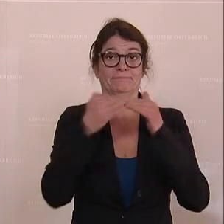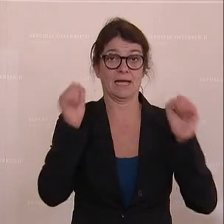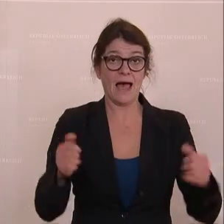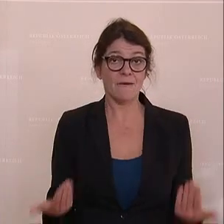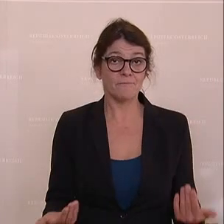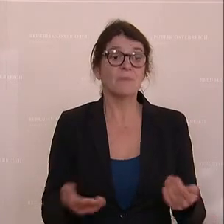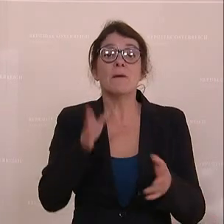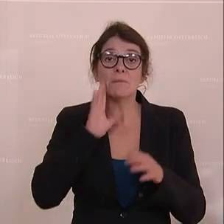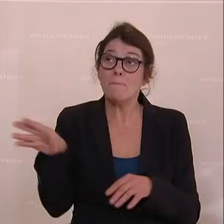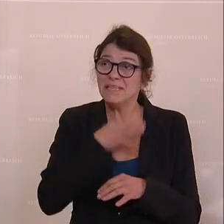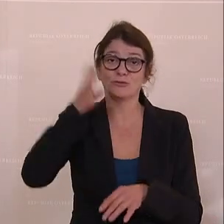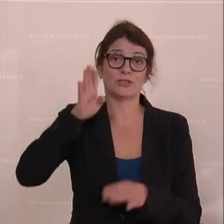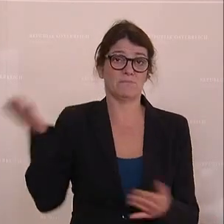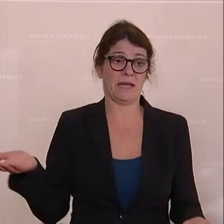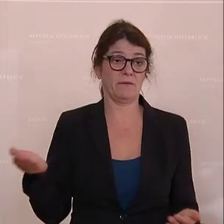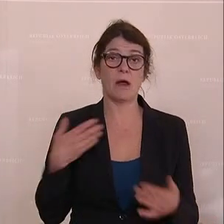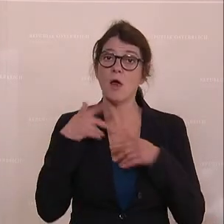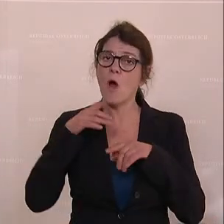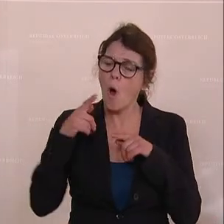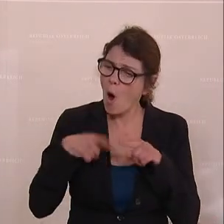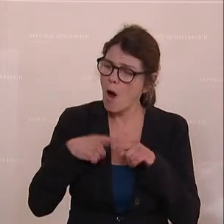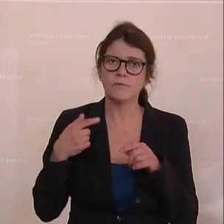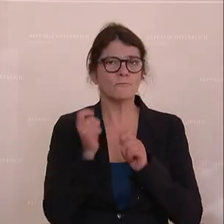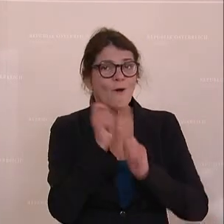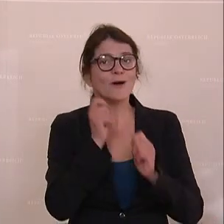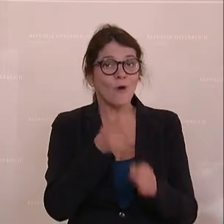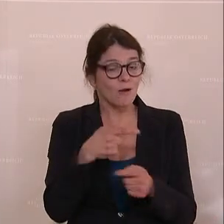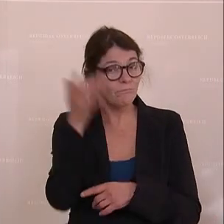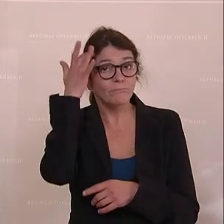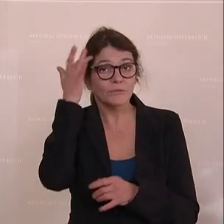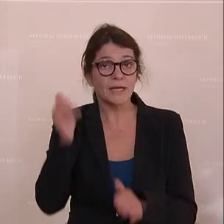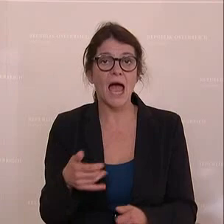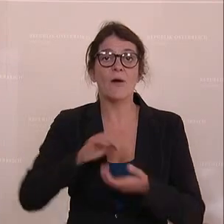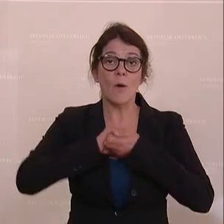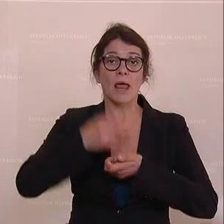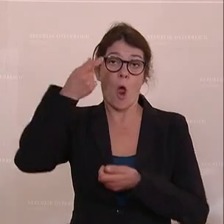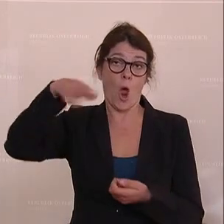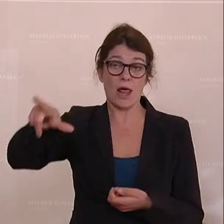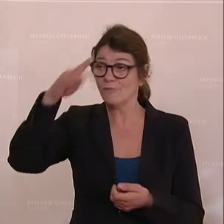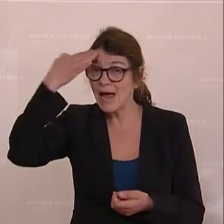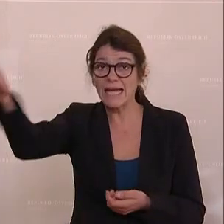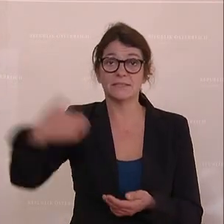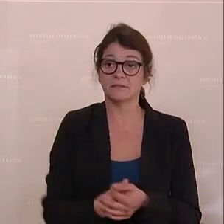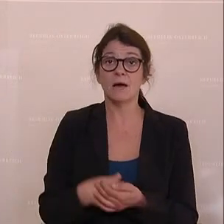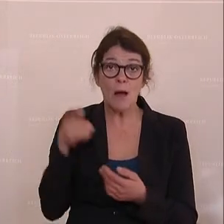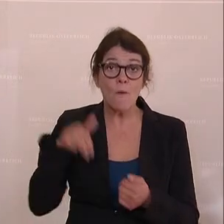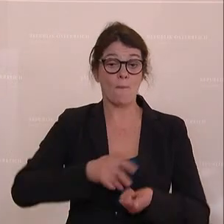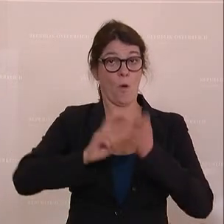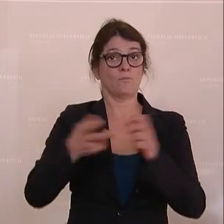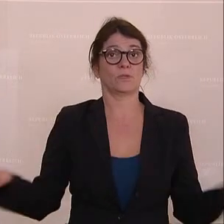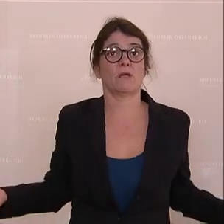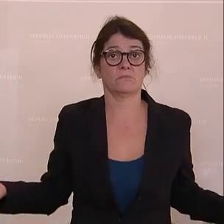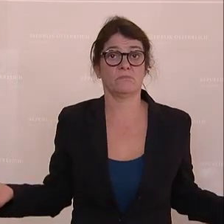dann müsst ihr einmal mitstimmen. Wir haben viele gescheite Vorschläge. Kollege Hörl, du weißt das, aber ich müsste es irgendwann einmal umsetzen.